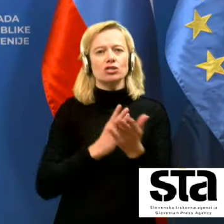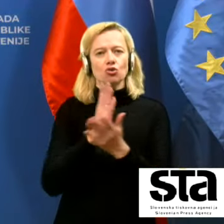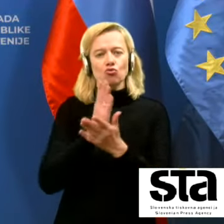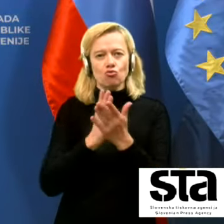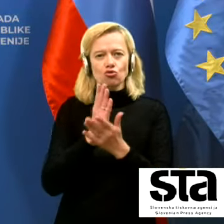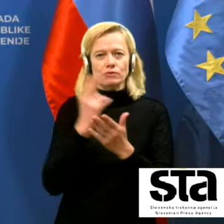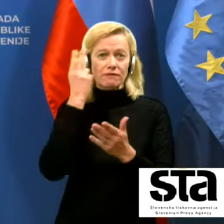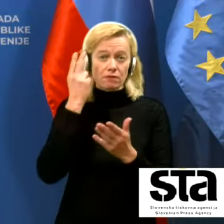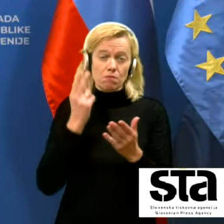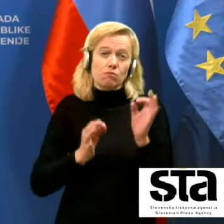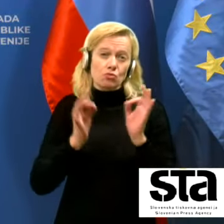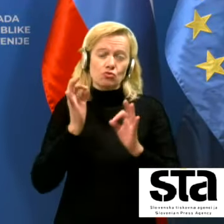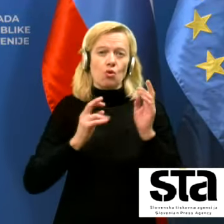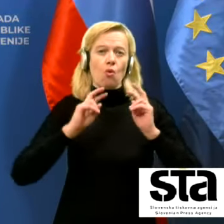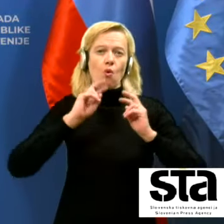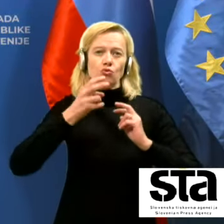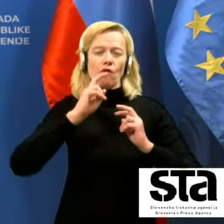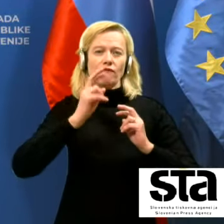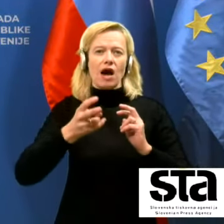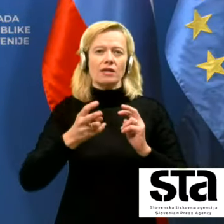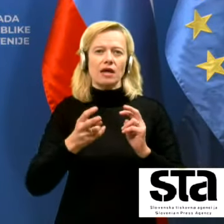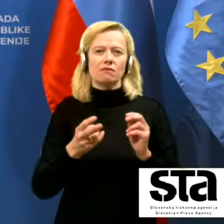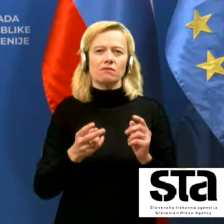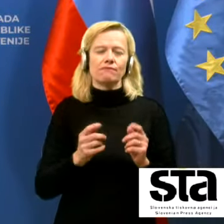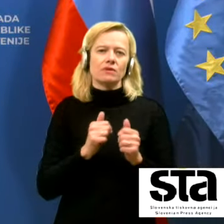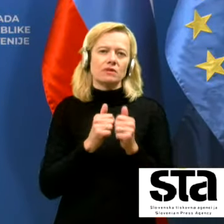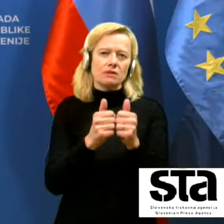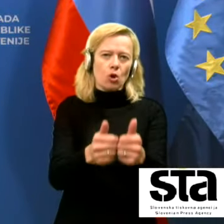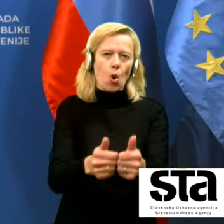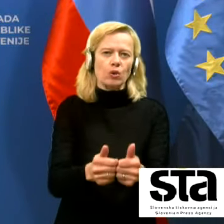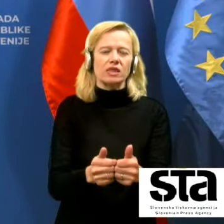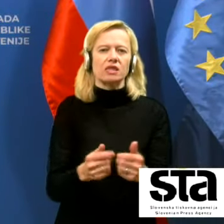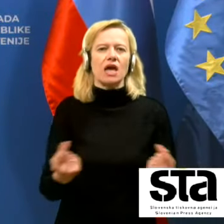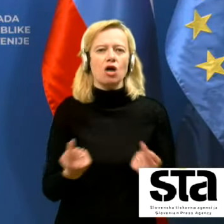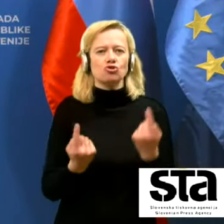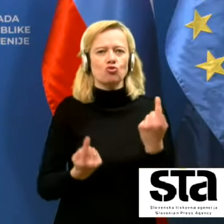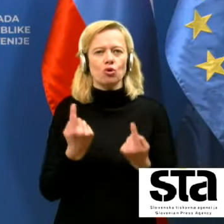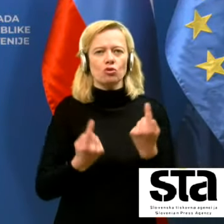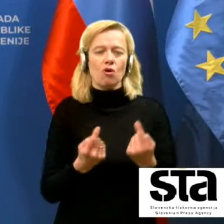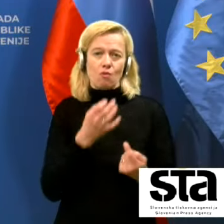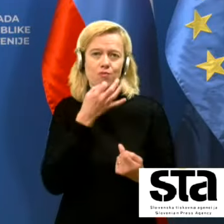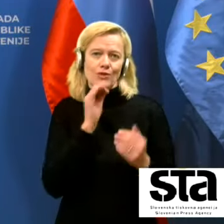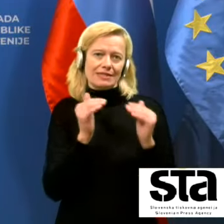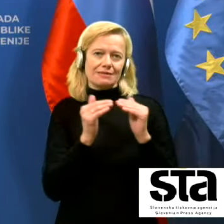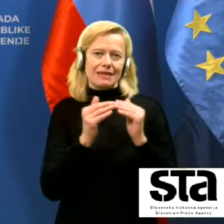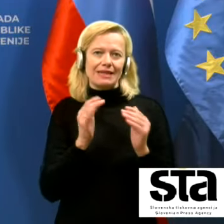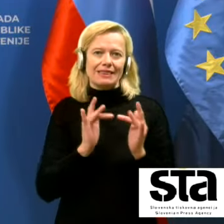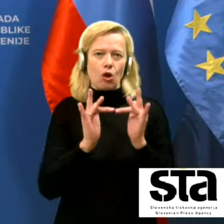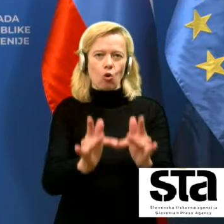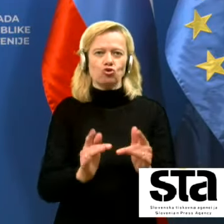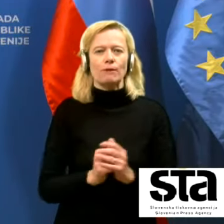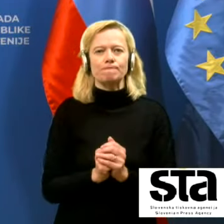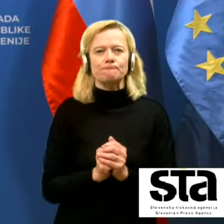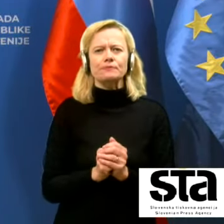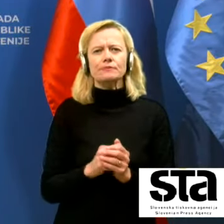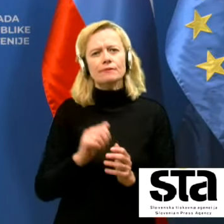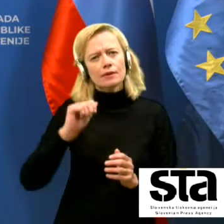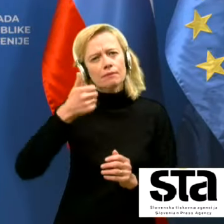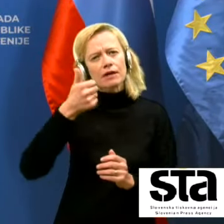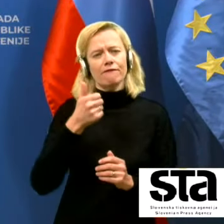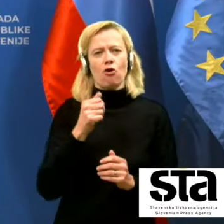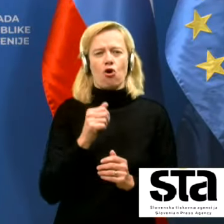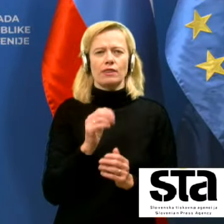poskuša odgovarjati žurno, verjetno se je lažje zmeniti tekoče. Ne morda, najprej v